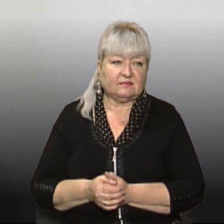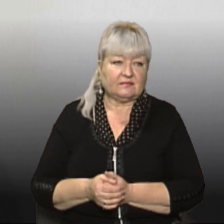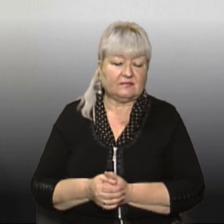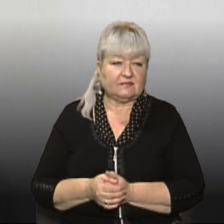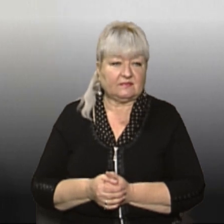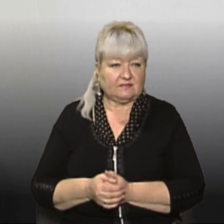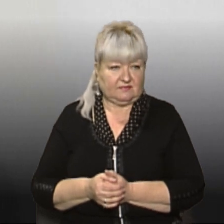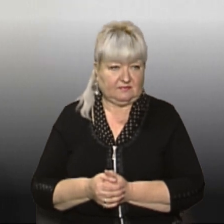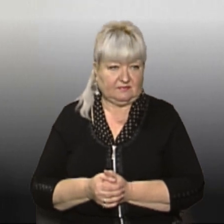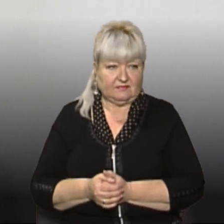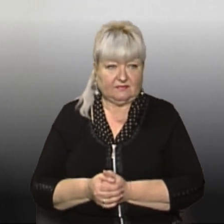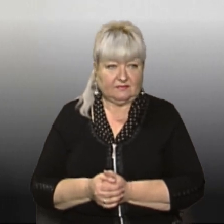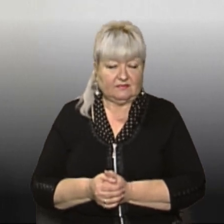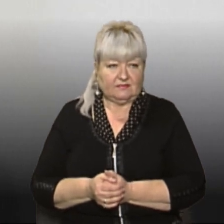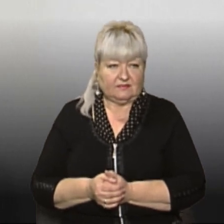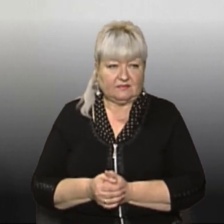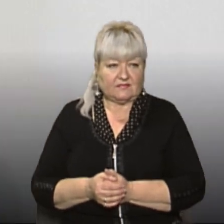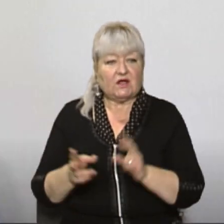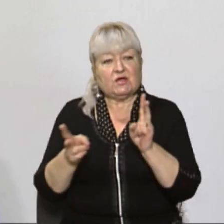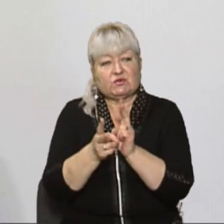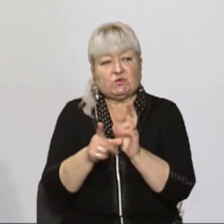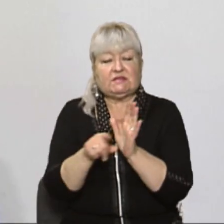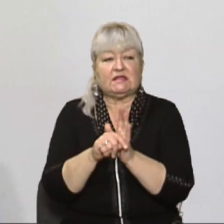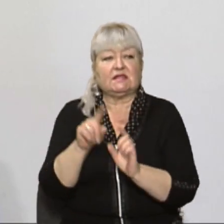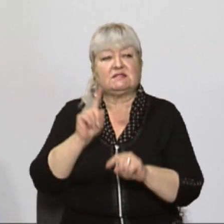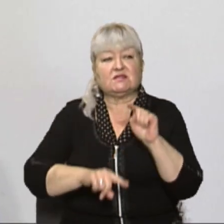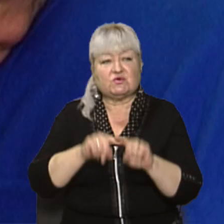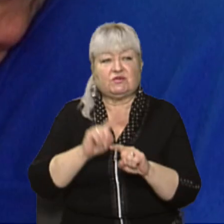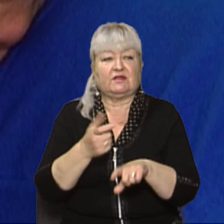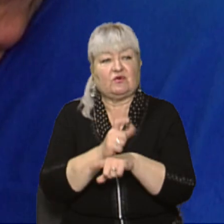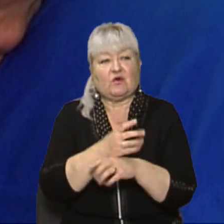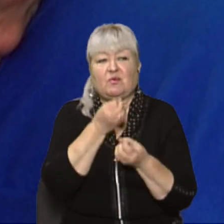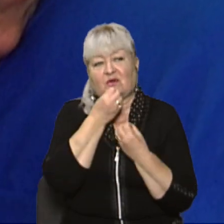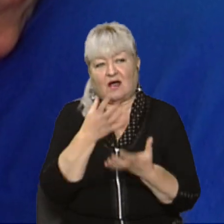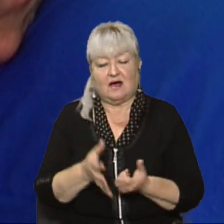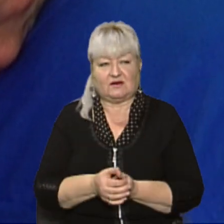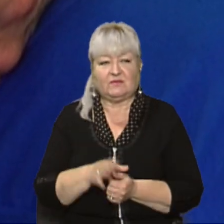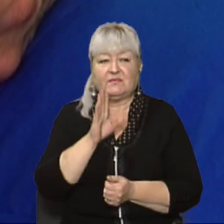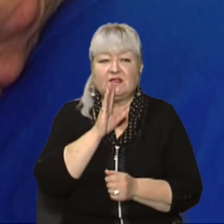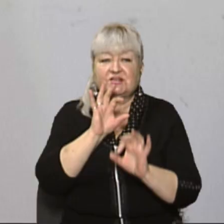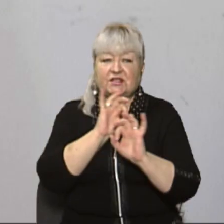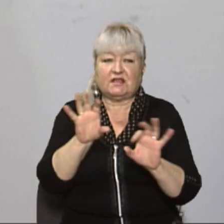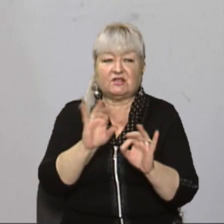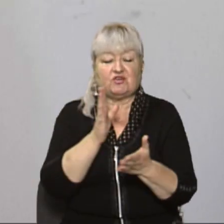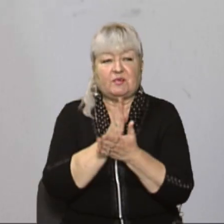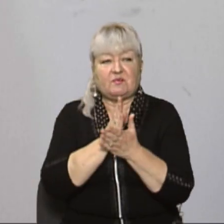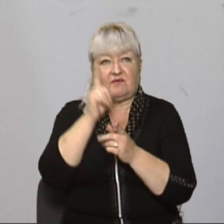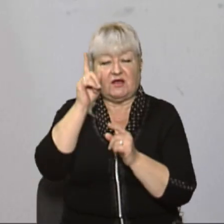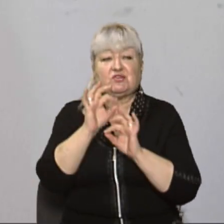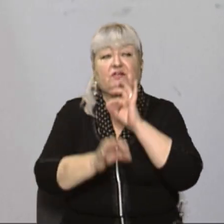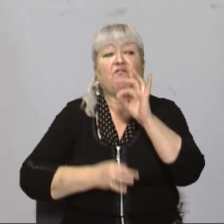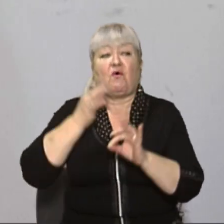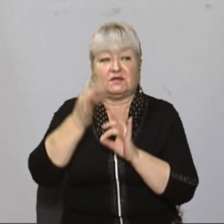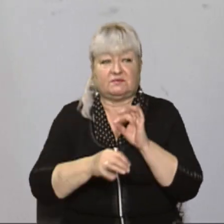родиною, і дуже-дуже гарно було. Також жінка розповіла, що перебуваючи у космосі,